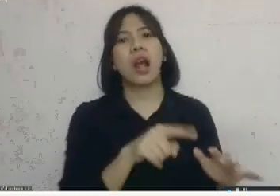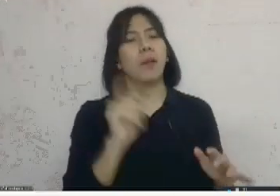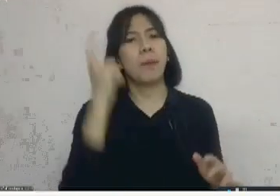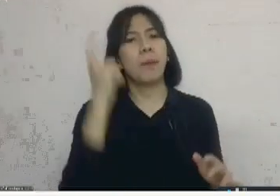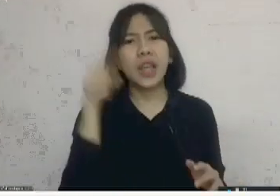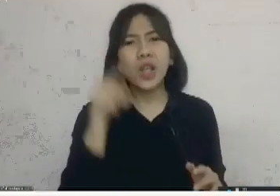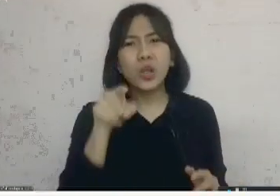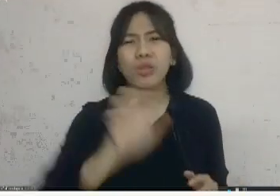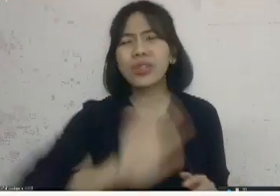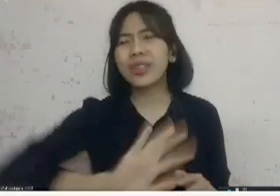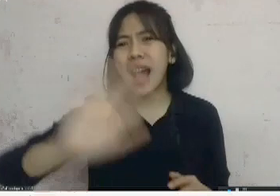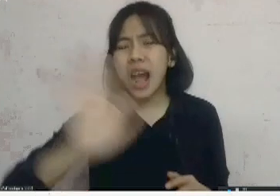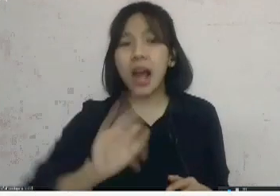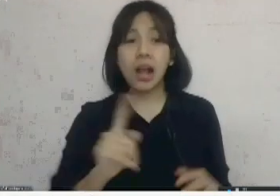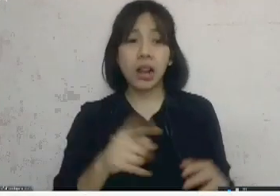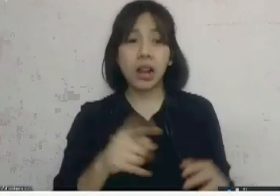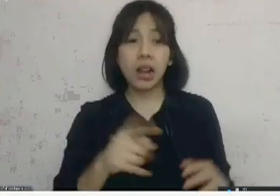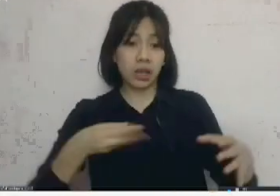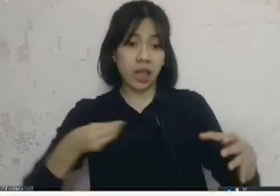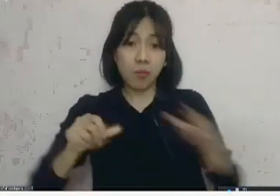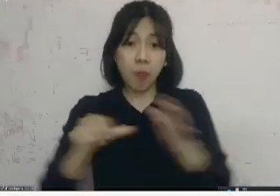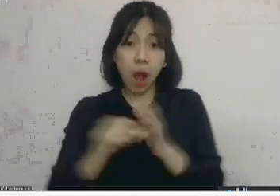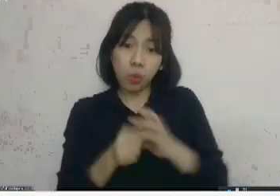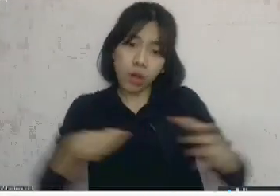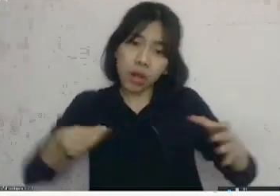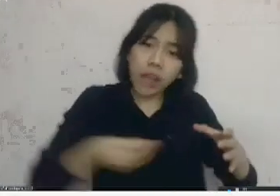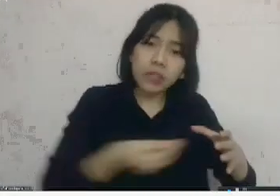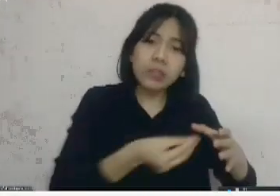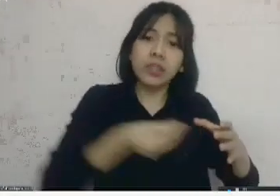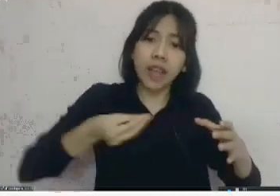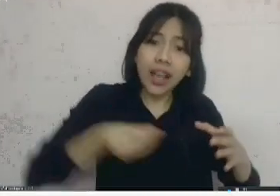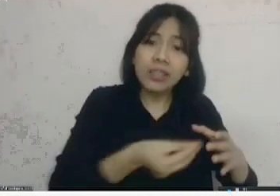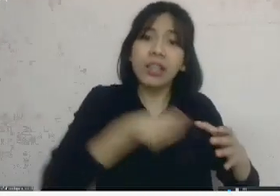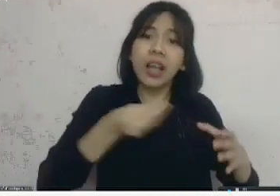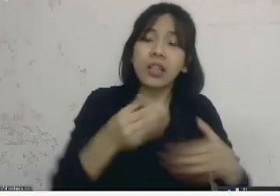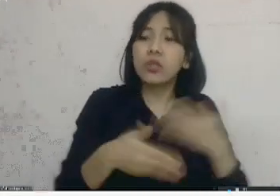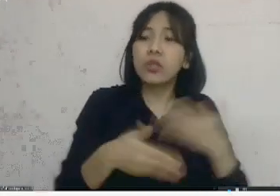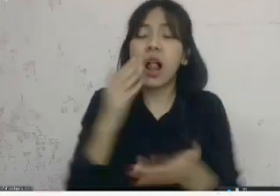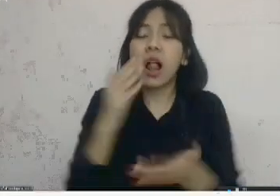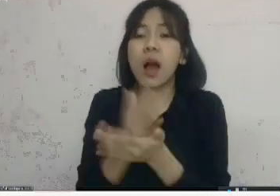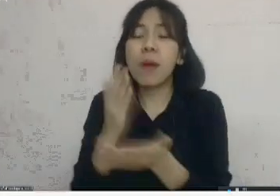tidak ada maknanya hidupnya gitu kalau tidak punya pekerjaan dan penghasilannya layak